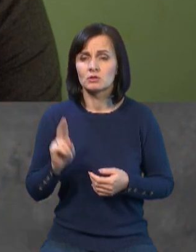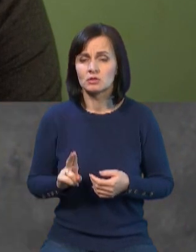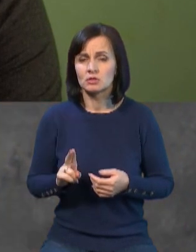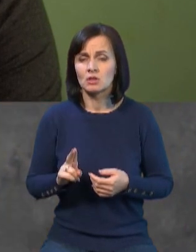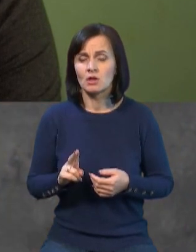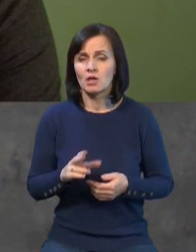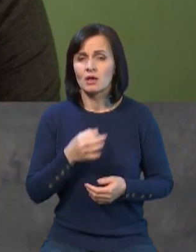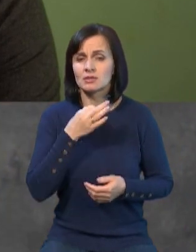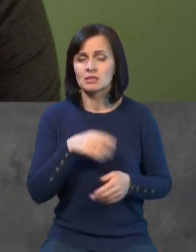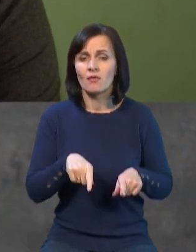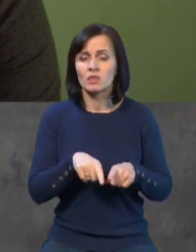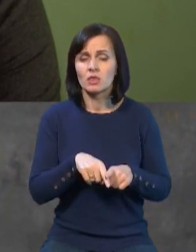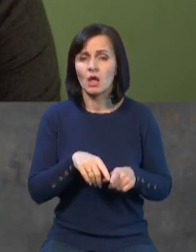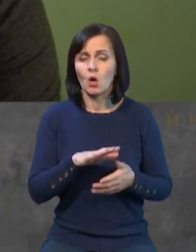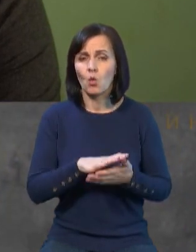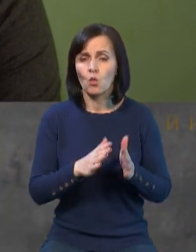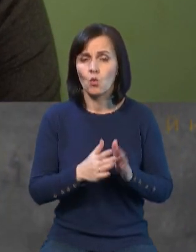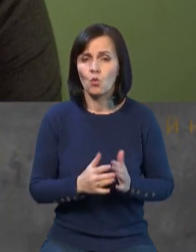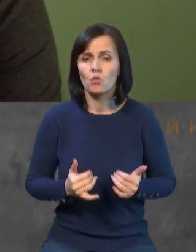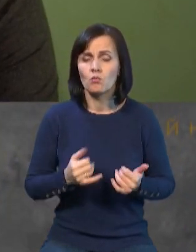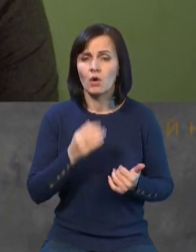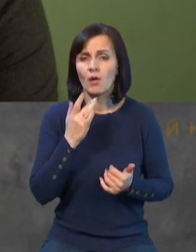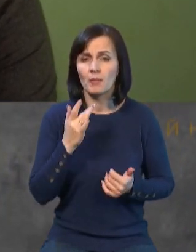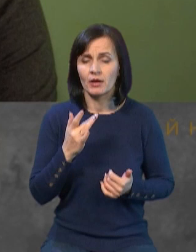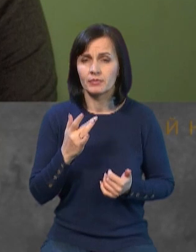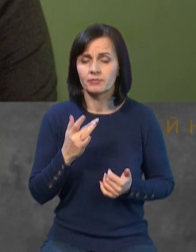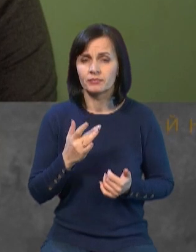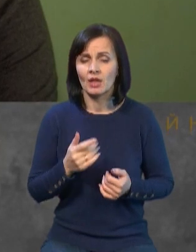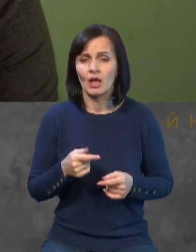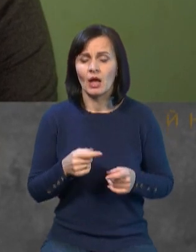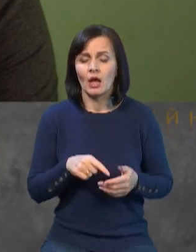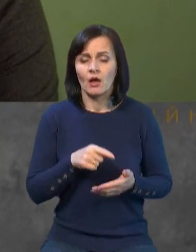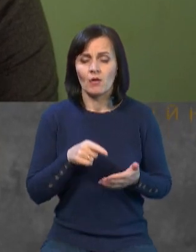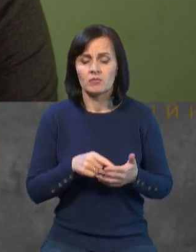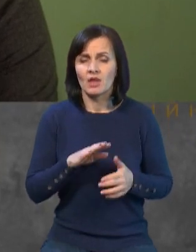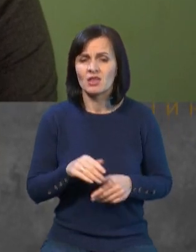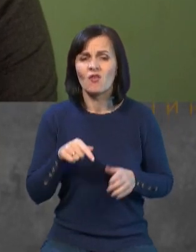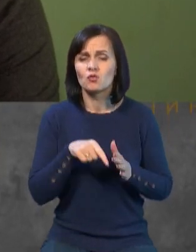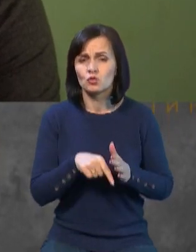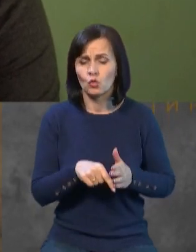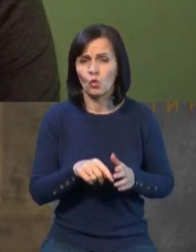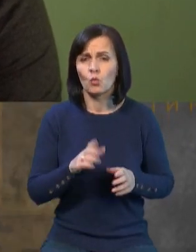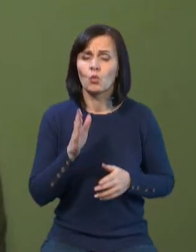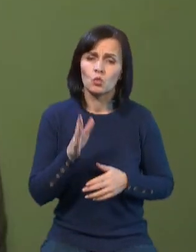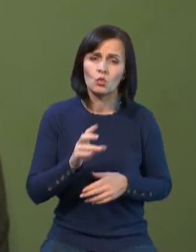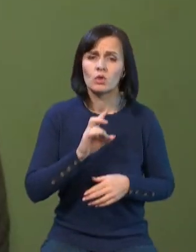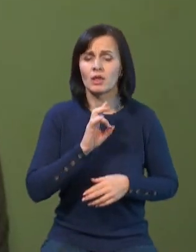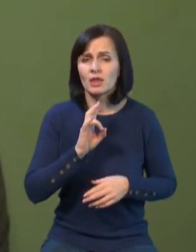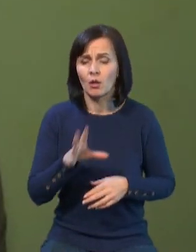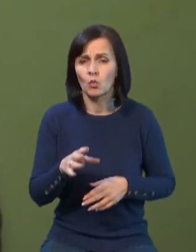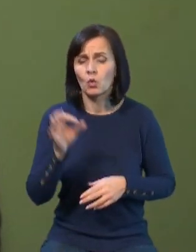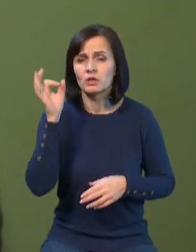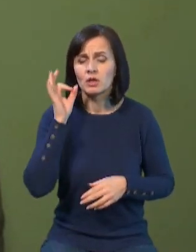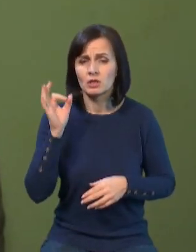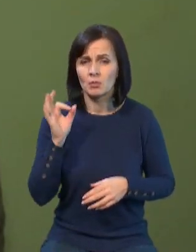Вкрай складне питання, тому що тут питання не в тому, навіть, чи буде постачати Німеччина танки. Було б дуже непогано, якщо б Німеччина постачала танки